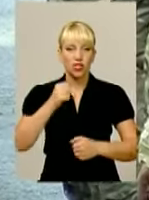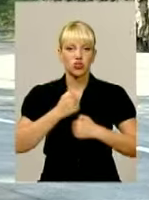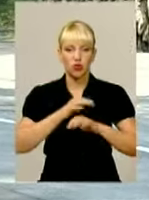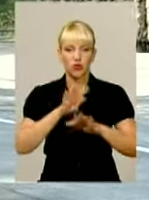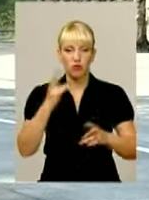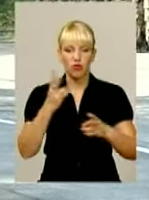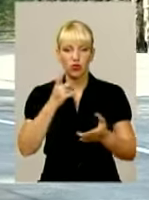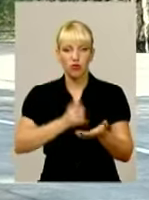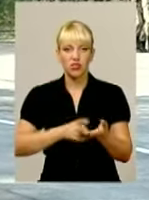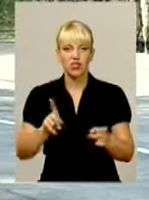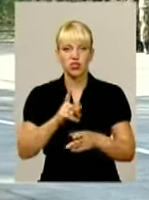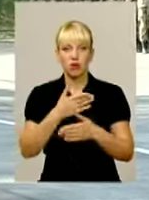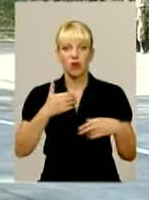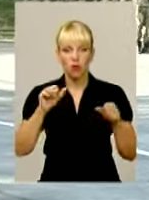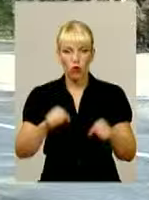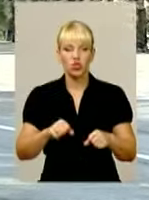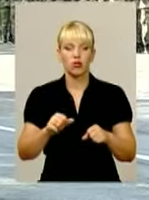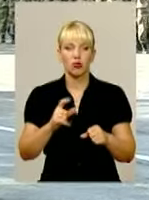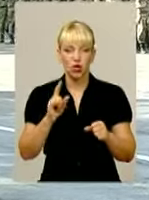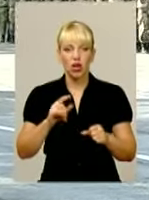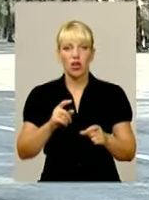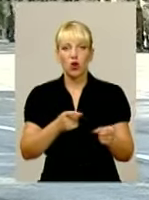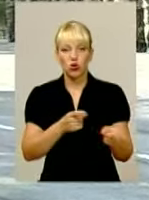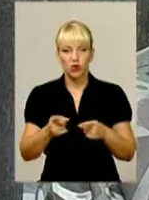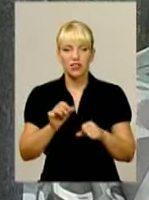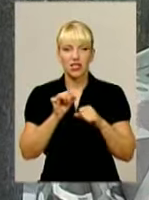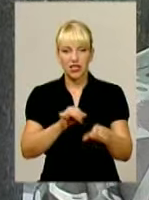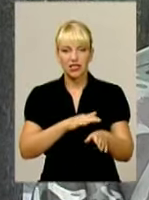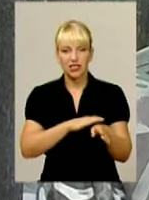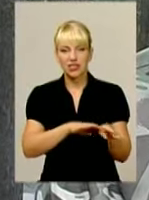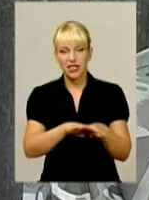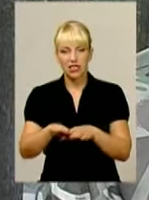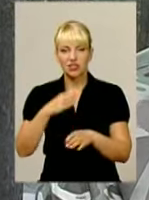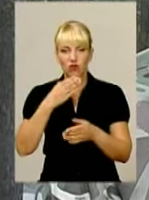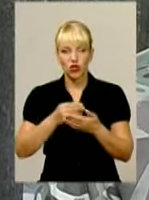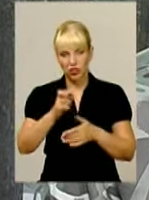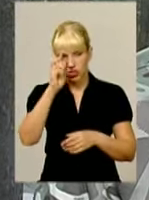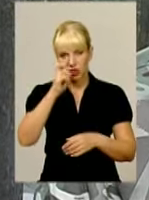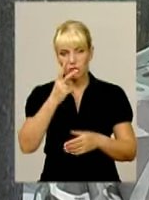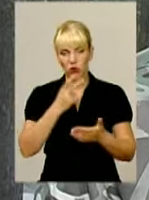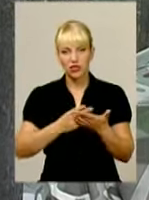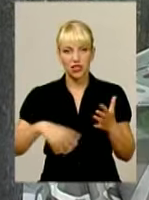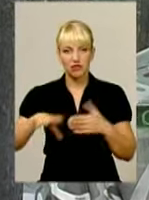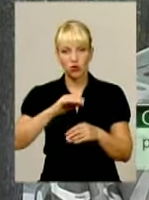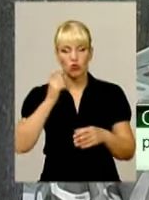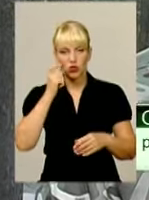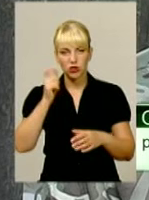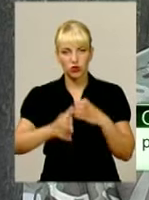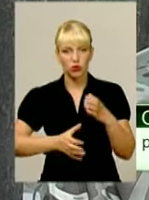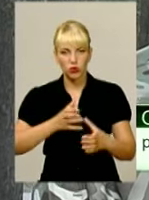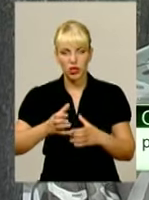довести – ми можемо і готові захищати цілісність своєї держави. І показати спільноті українській, показати спільноті